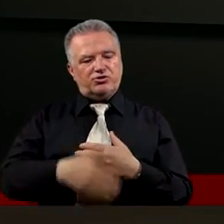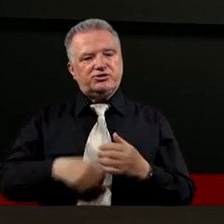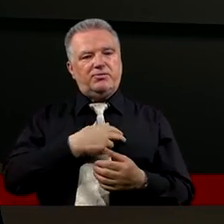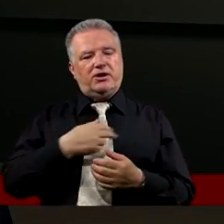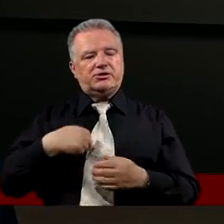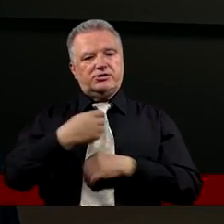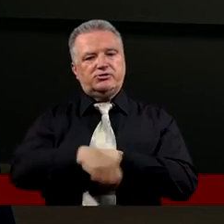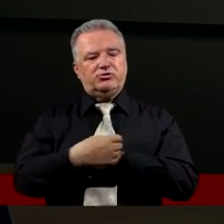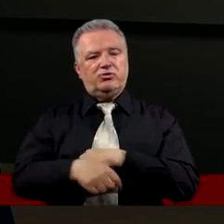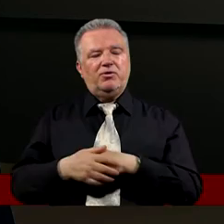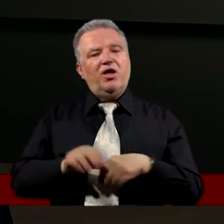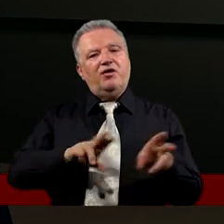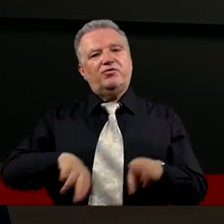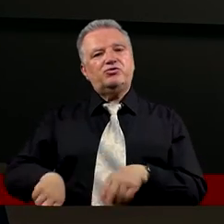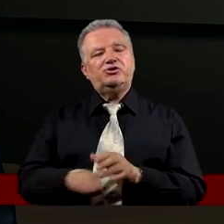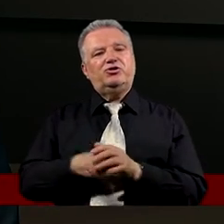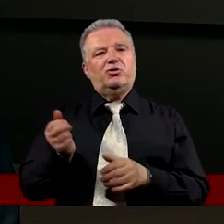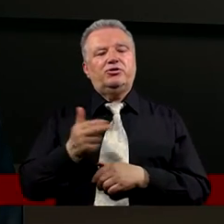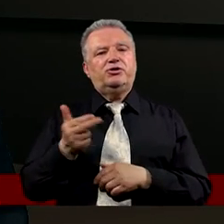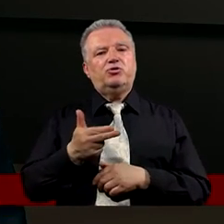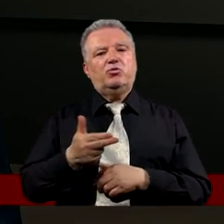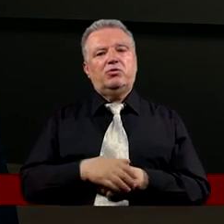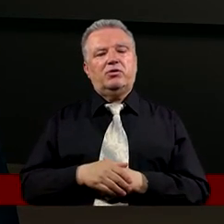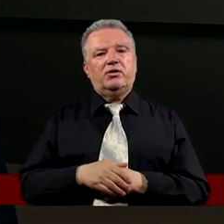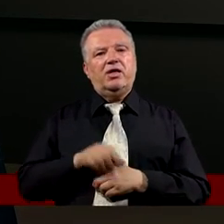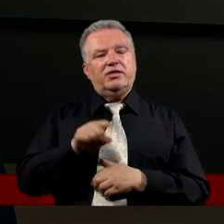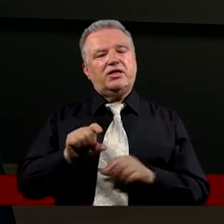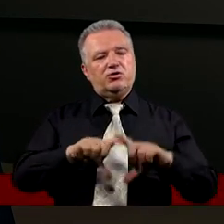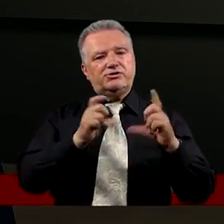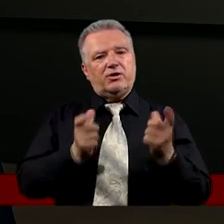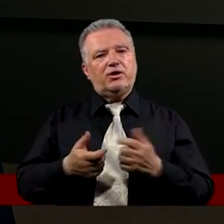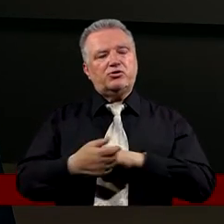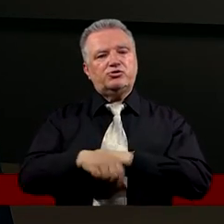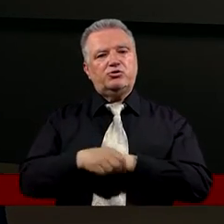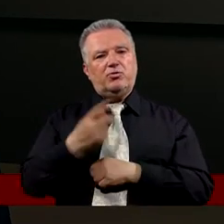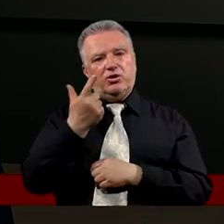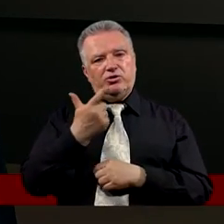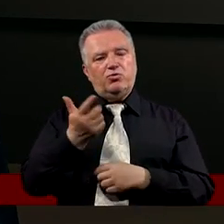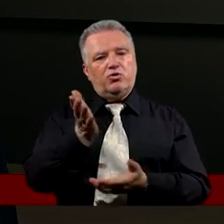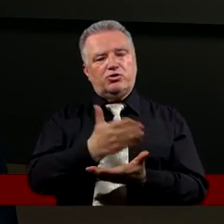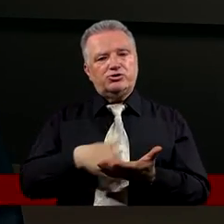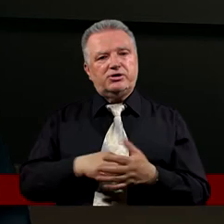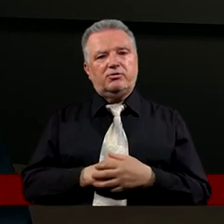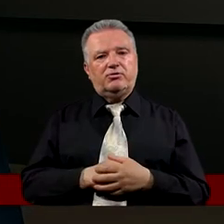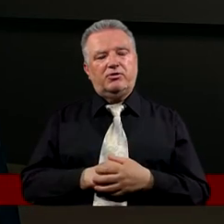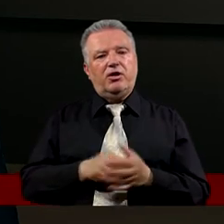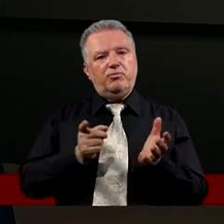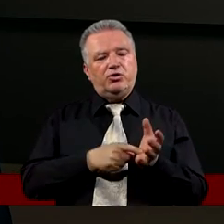kończymy powoli nasze studium Wrócić do tytułu Tego całego studium Tych dwóch rozdziałów